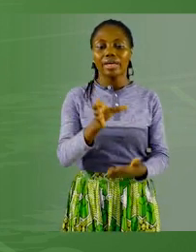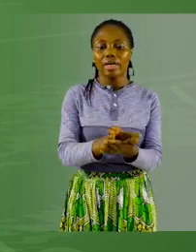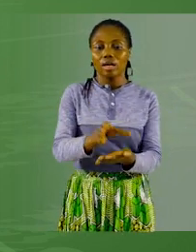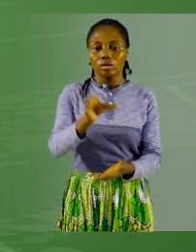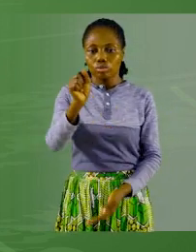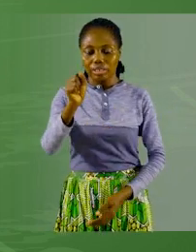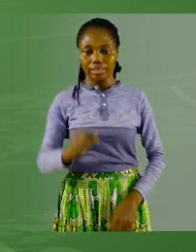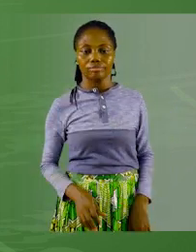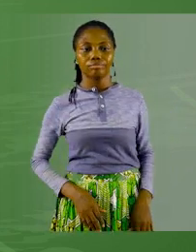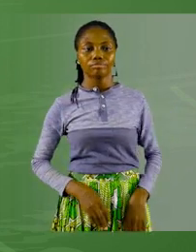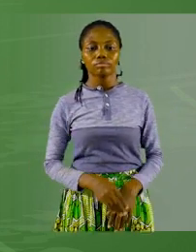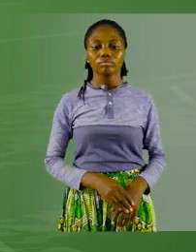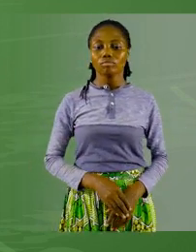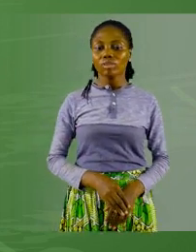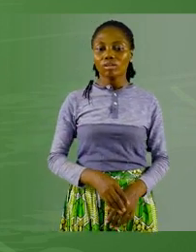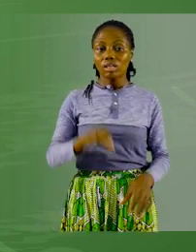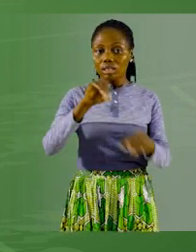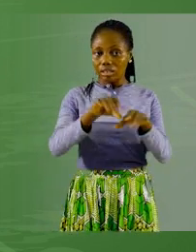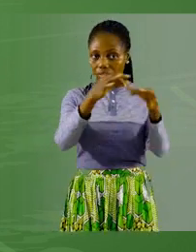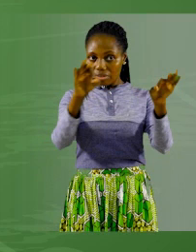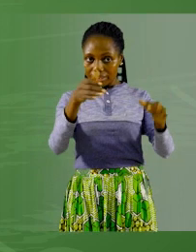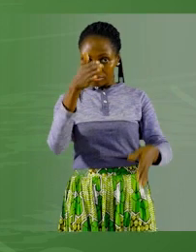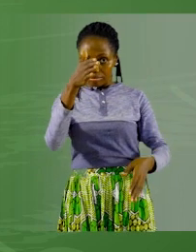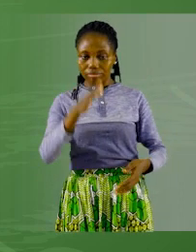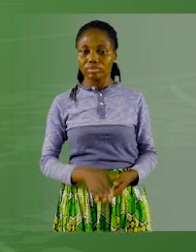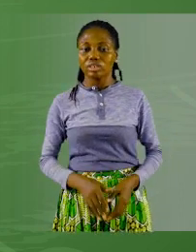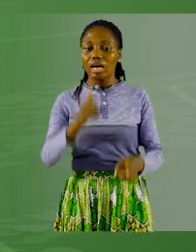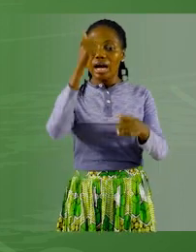Ici, l'adjectif de couleur est composé.